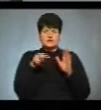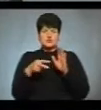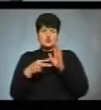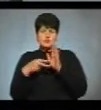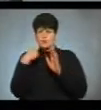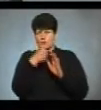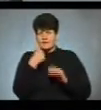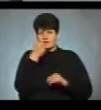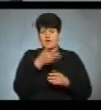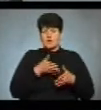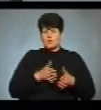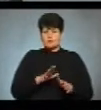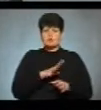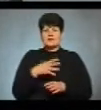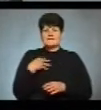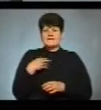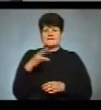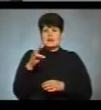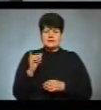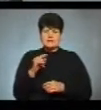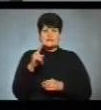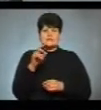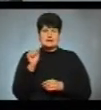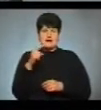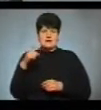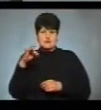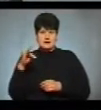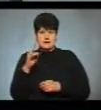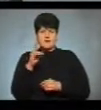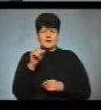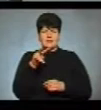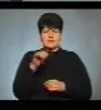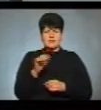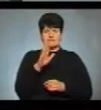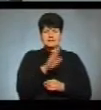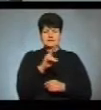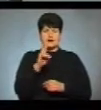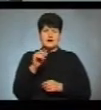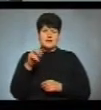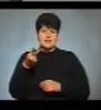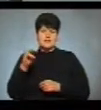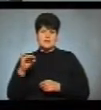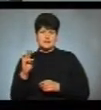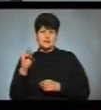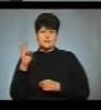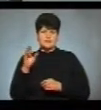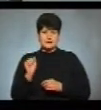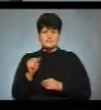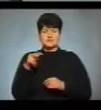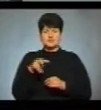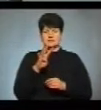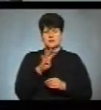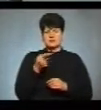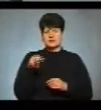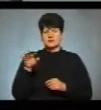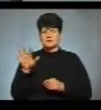років народження стали львів'яни Захар Калинка і Владислава Калинка. У віковій категорії 2004-2005 років